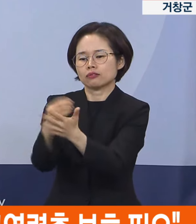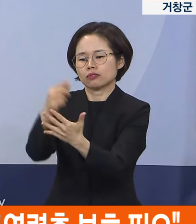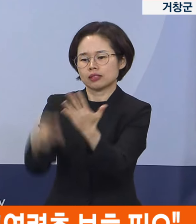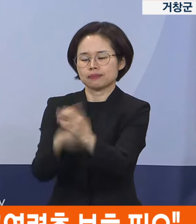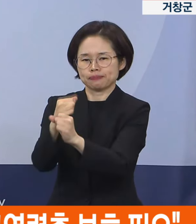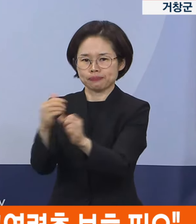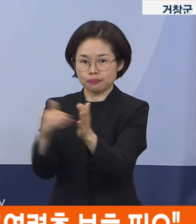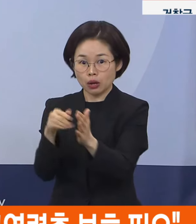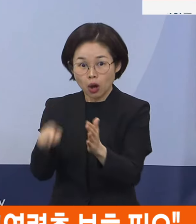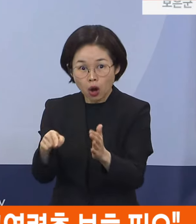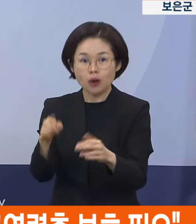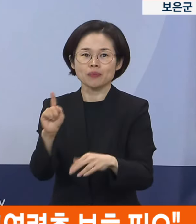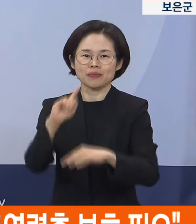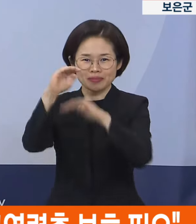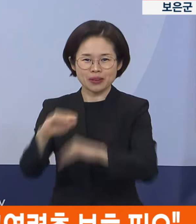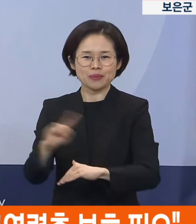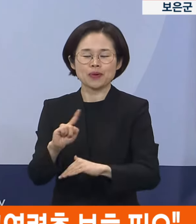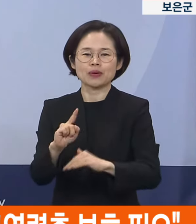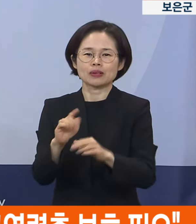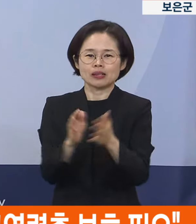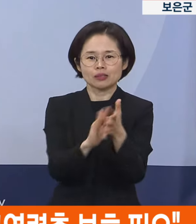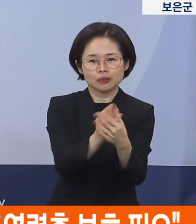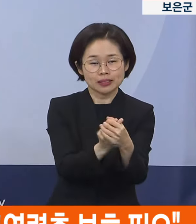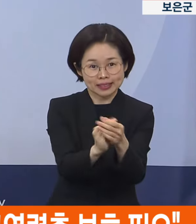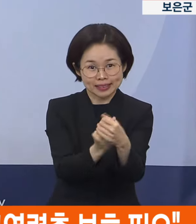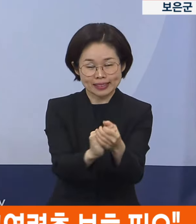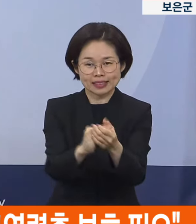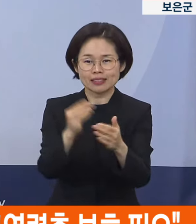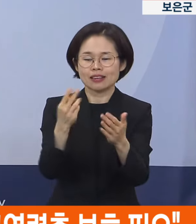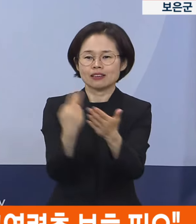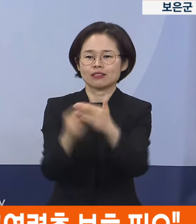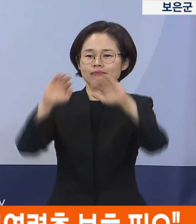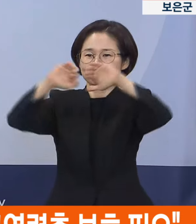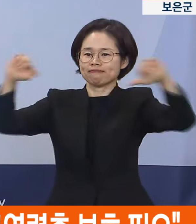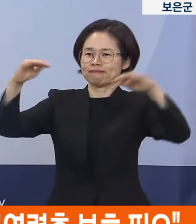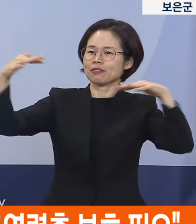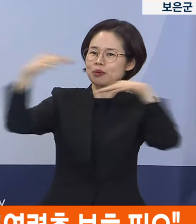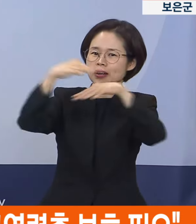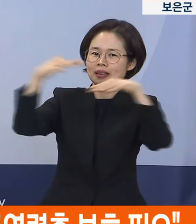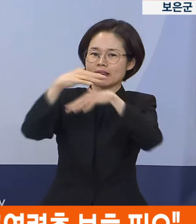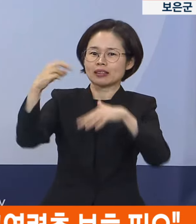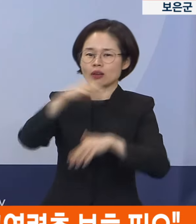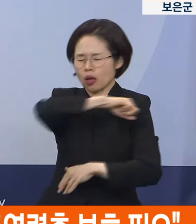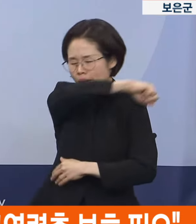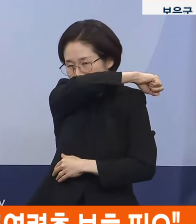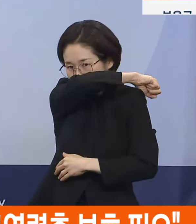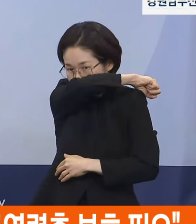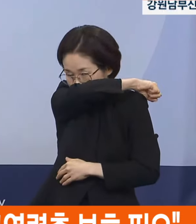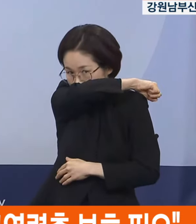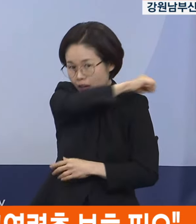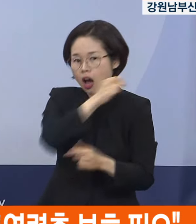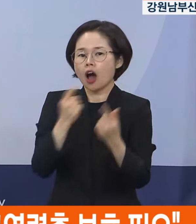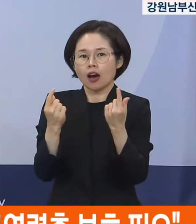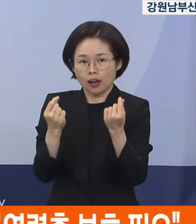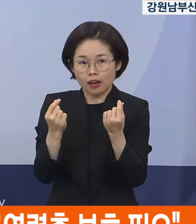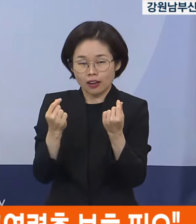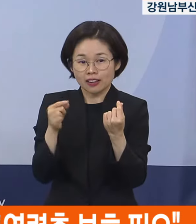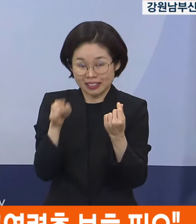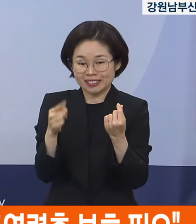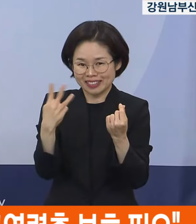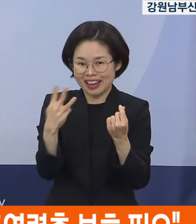손 씻기, 환기, 기침 예절 등 기본적인 예방수칙과 함께 사람이 많고